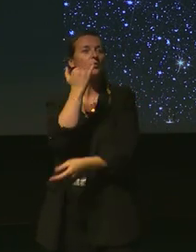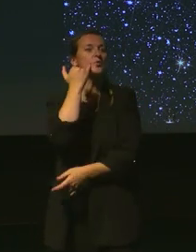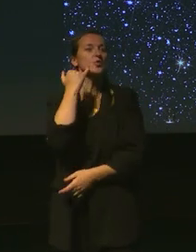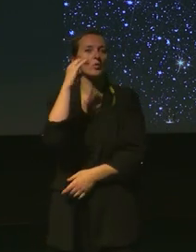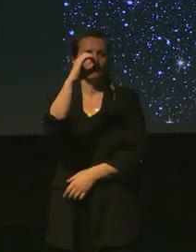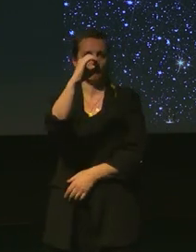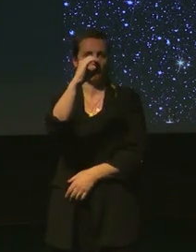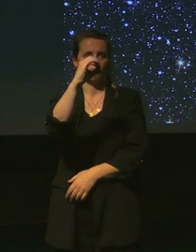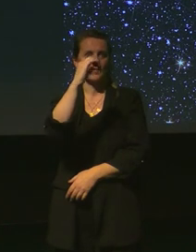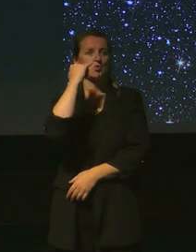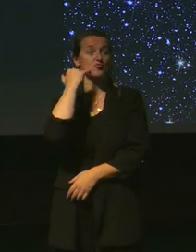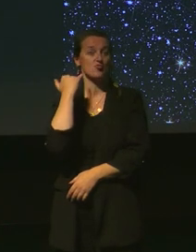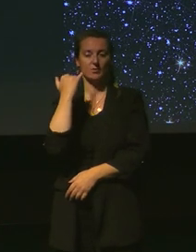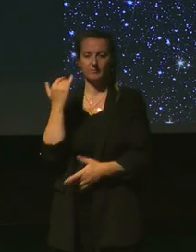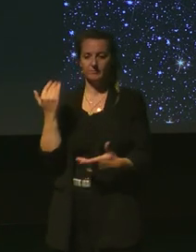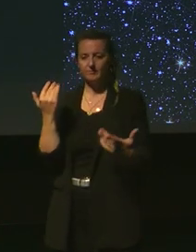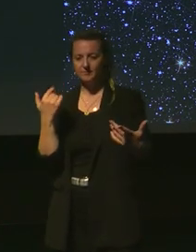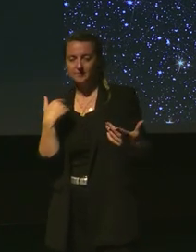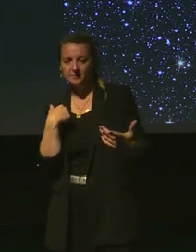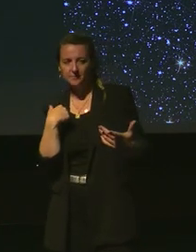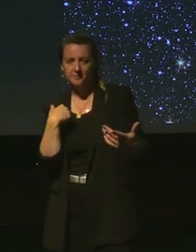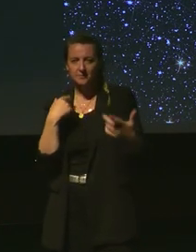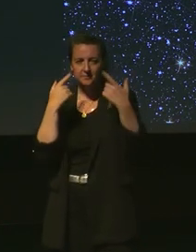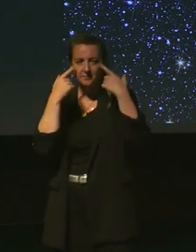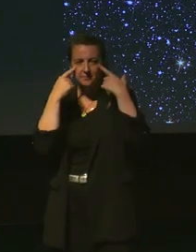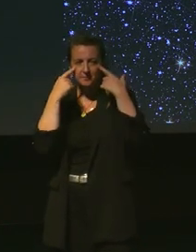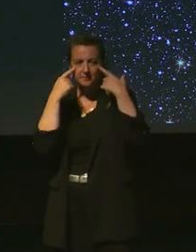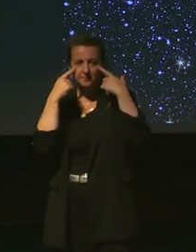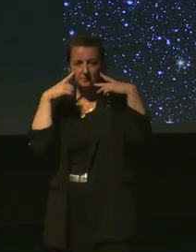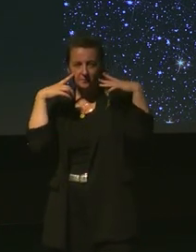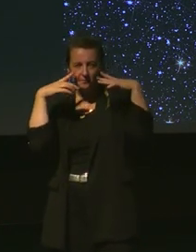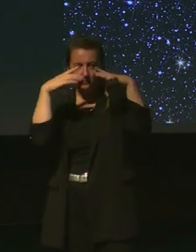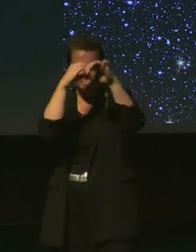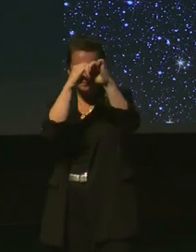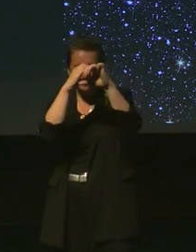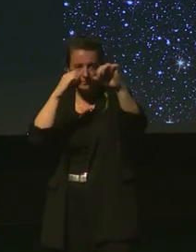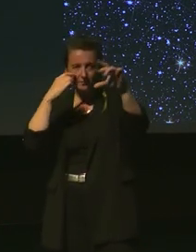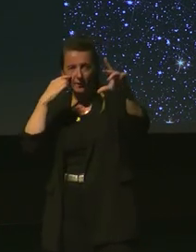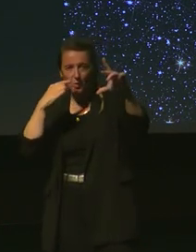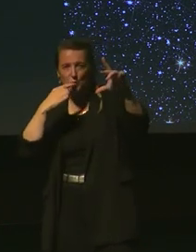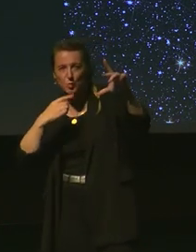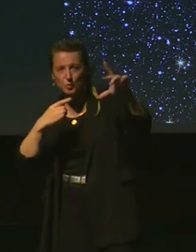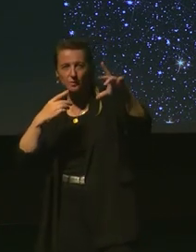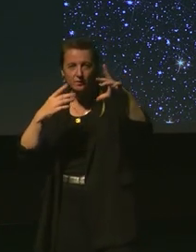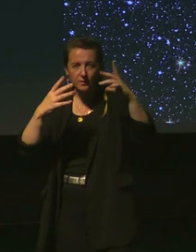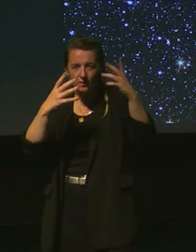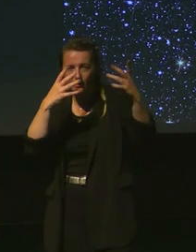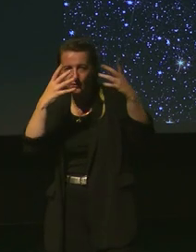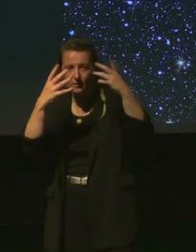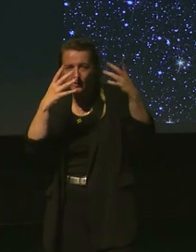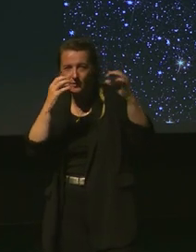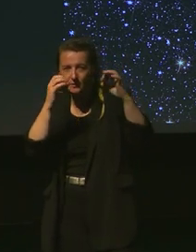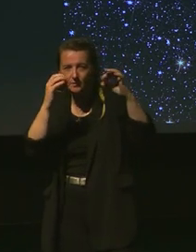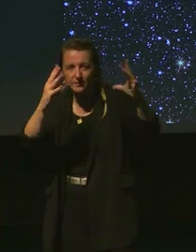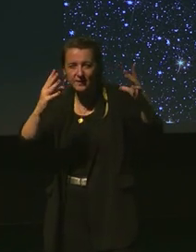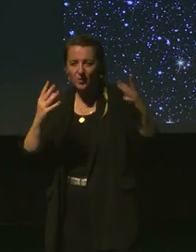sphère jaune en fait si j'avais les yeux les quatre infrarous à la place de mes yeux je la verrais plutôt comme